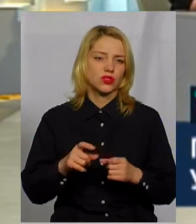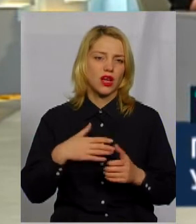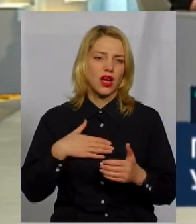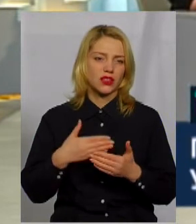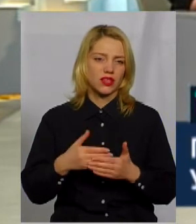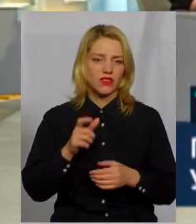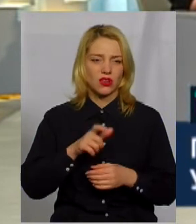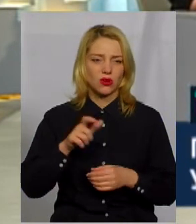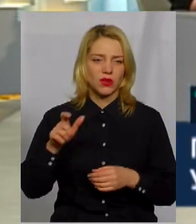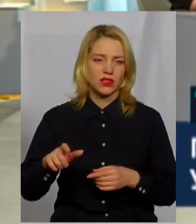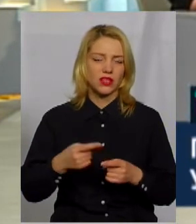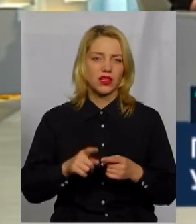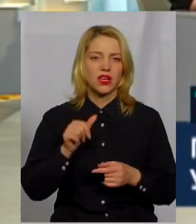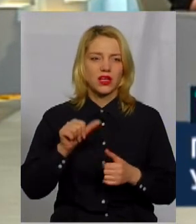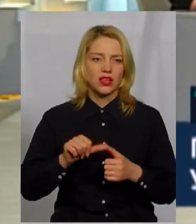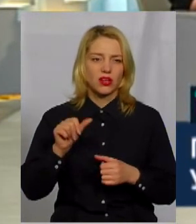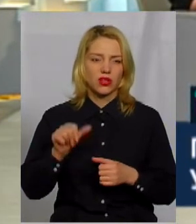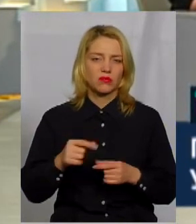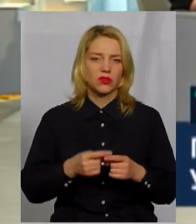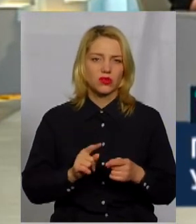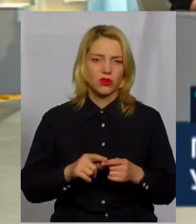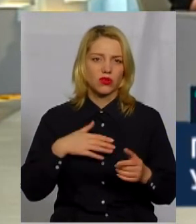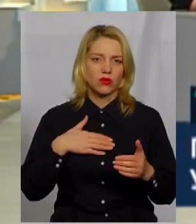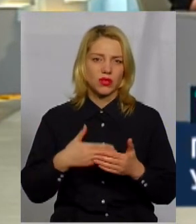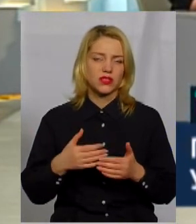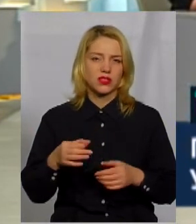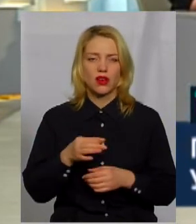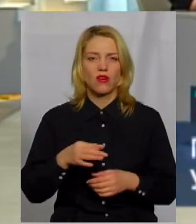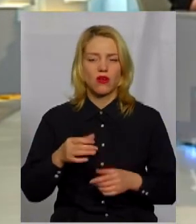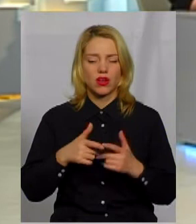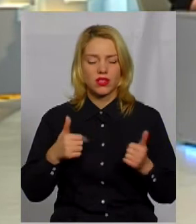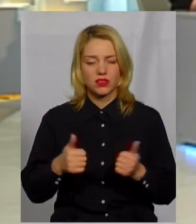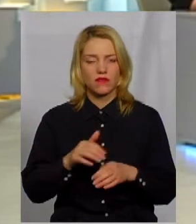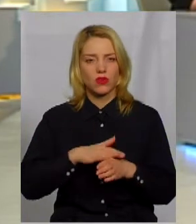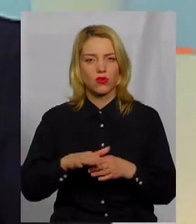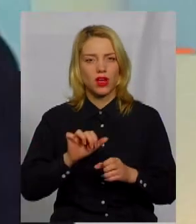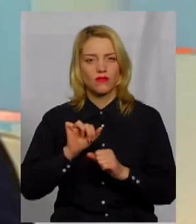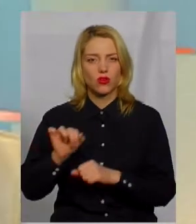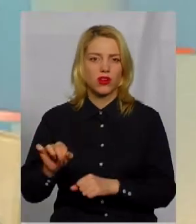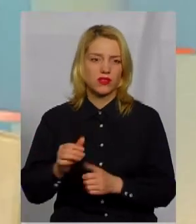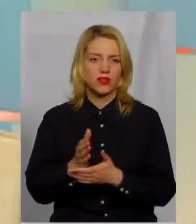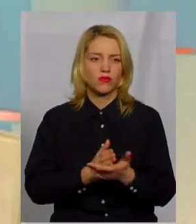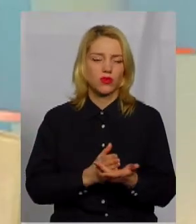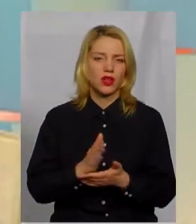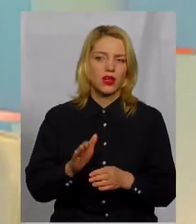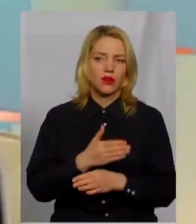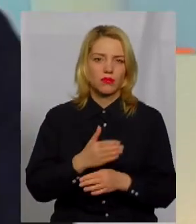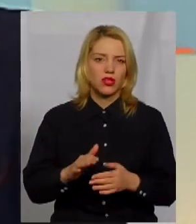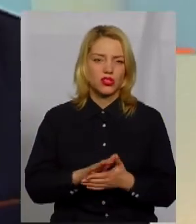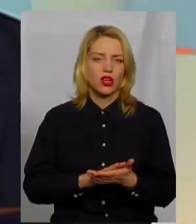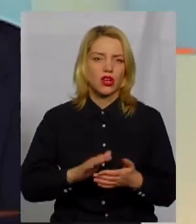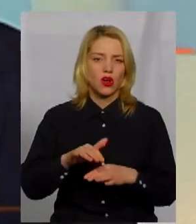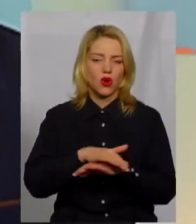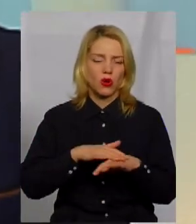активні громадяни. Крім того, громадські організації виконують таку адвокаційну функцію між громадою і